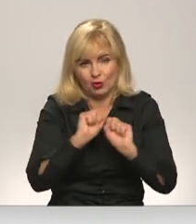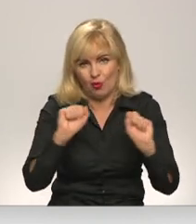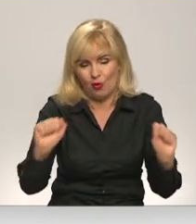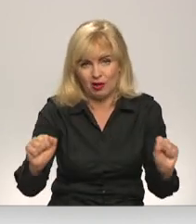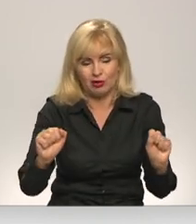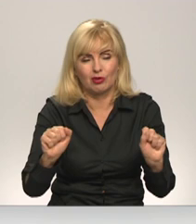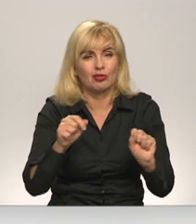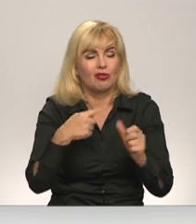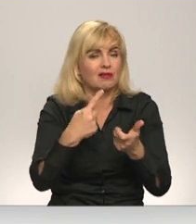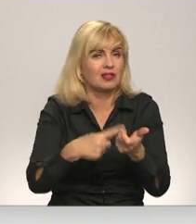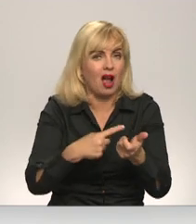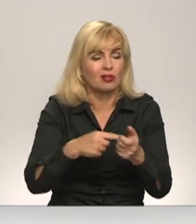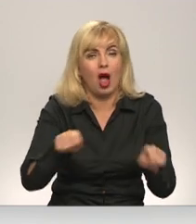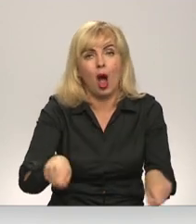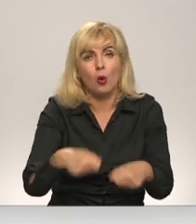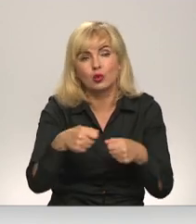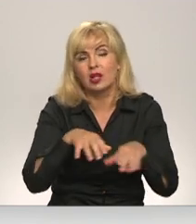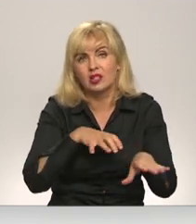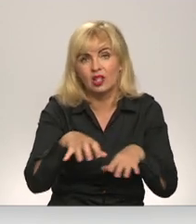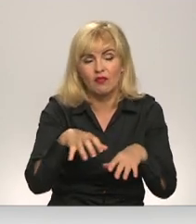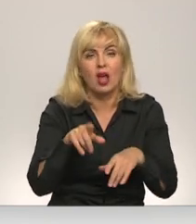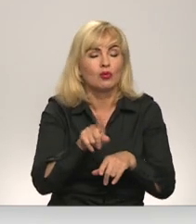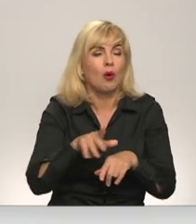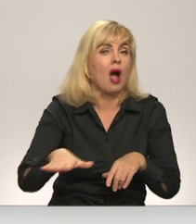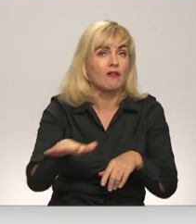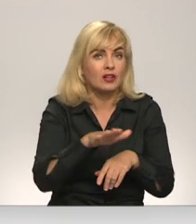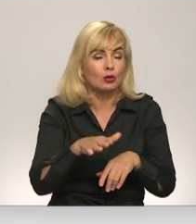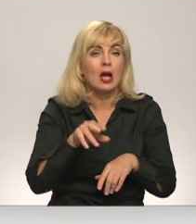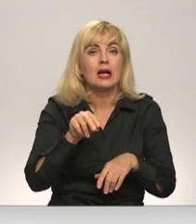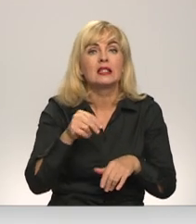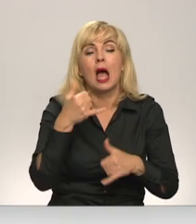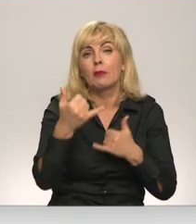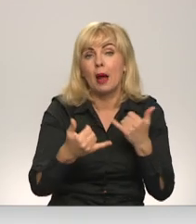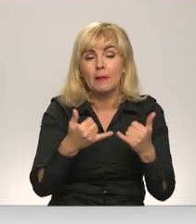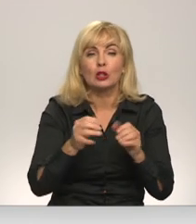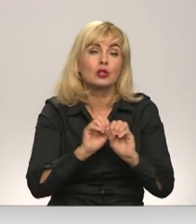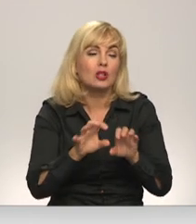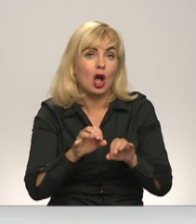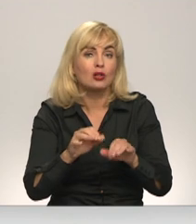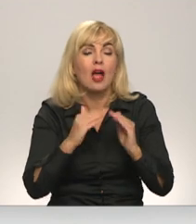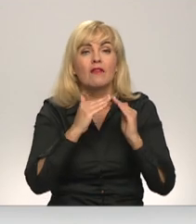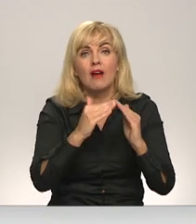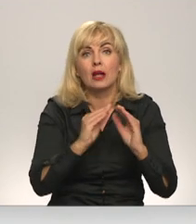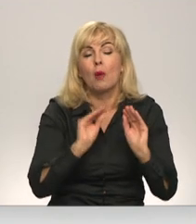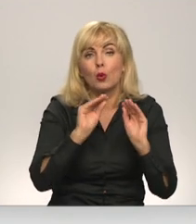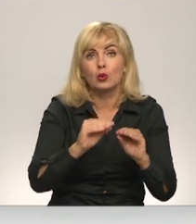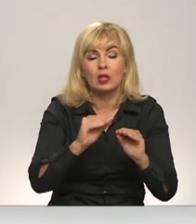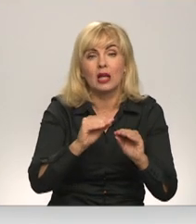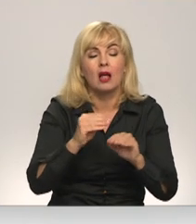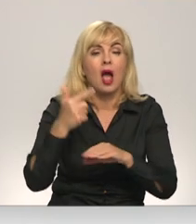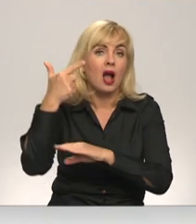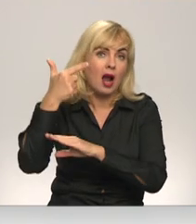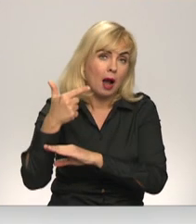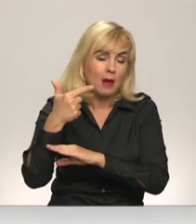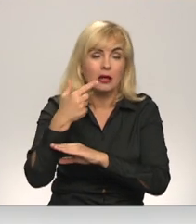tādā apjoma audzējo dzīvniekus, ne arī tādā vidē. Zemkopības ministrija norāda, ka varētu farmās uzstādīt novērošanas kameras,